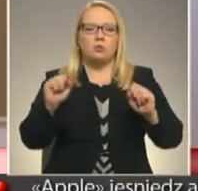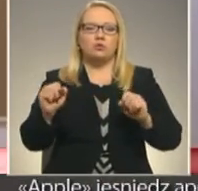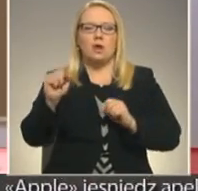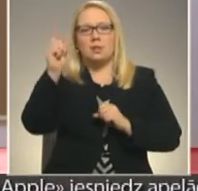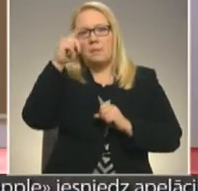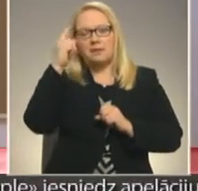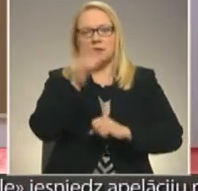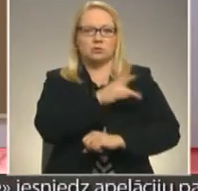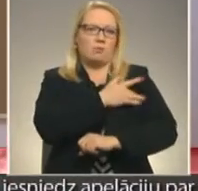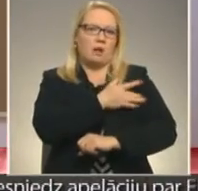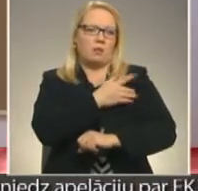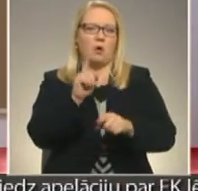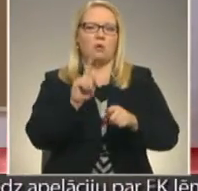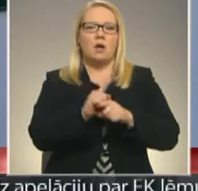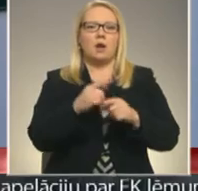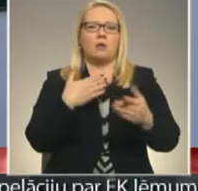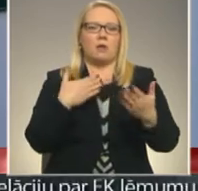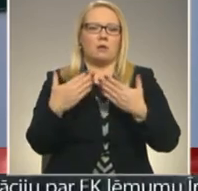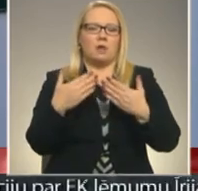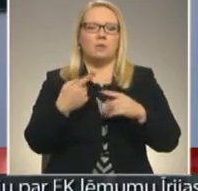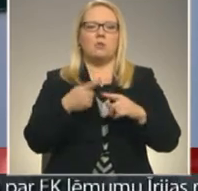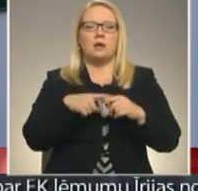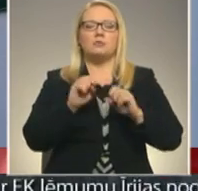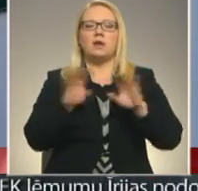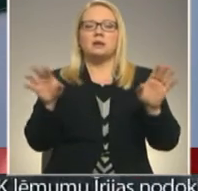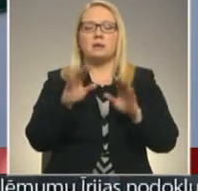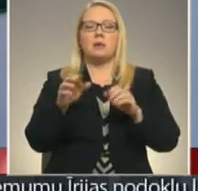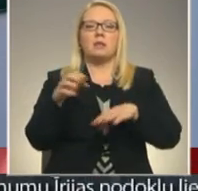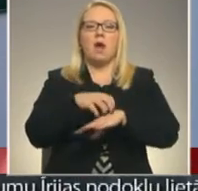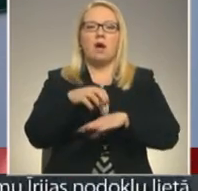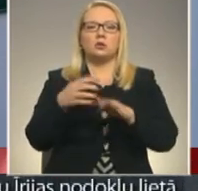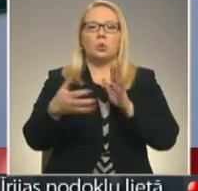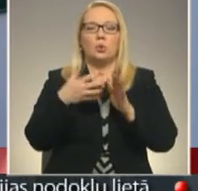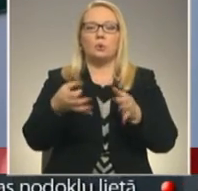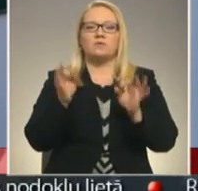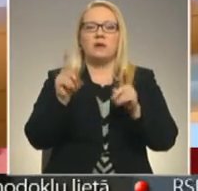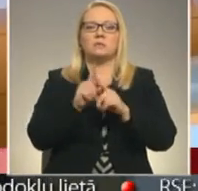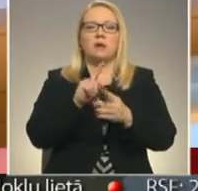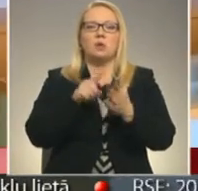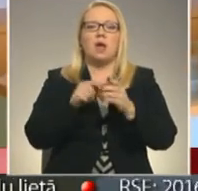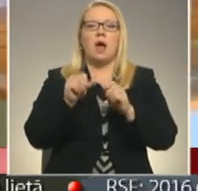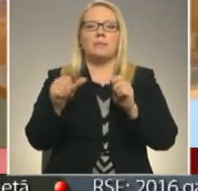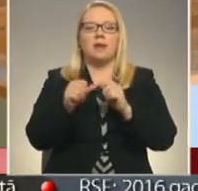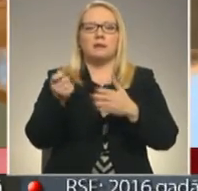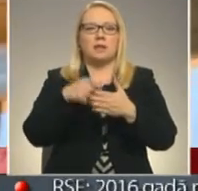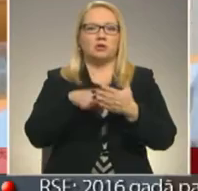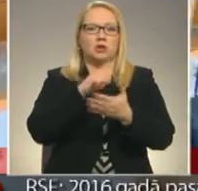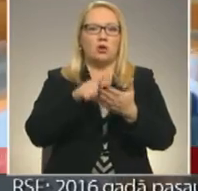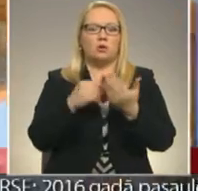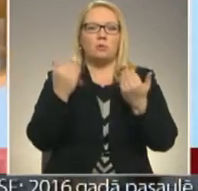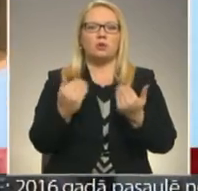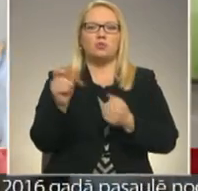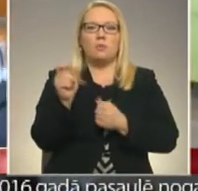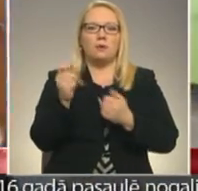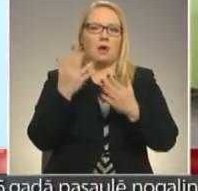medicīnisko pakalpojumu un arī ar aptieku. Jau stāstījām, ka līdz ar ārsta trūkuma aktuāls bija arī aptiekas slēgšanas jautājums, taču šobrīd tas ir